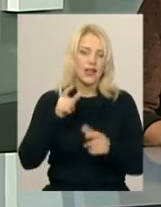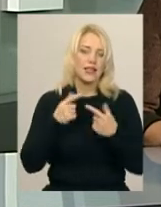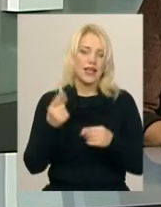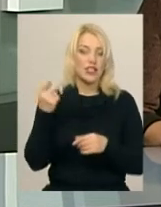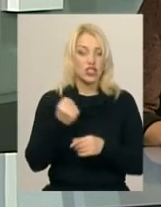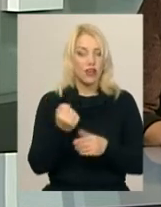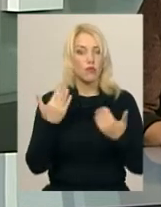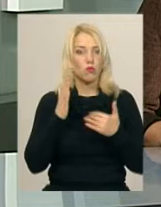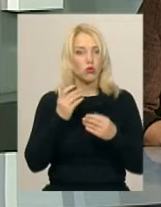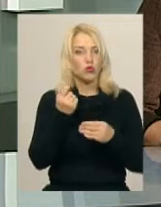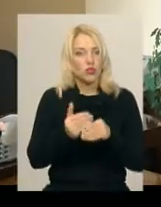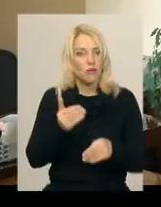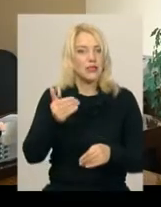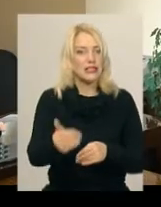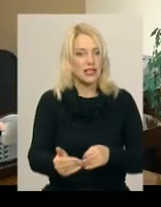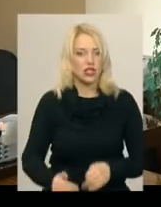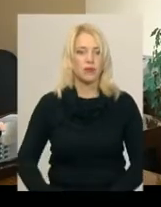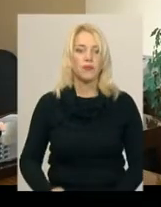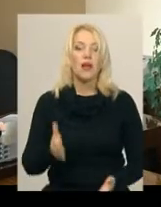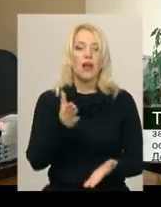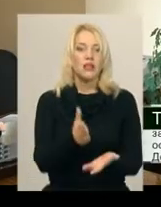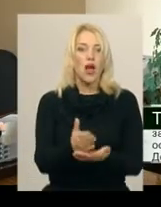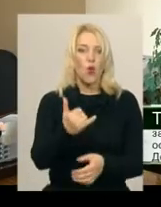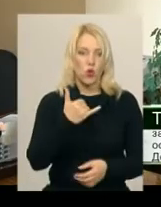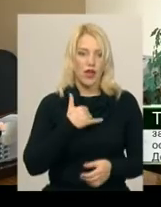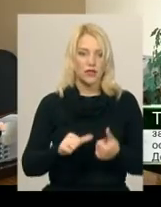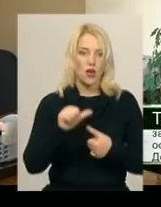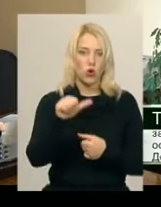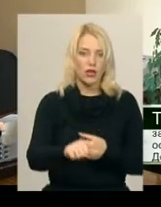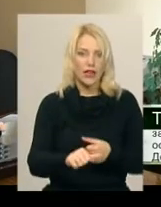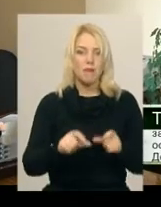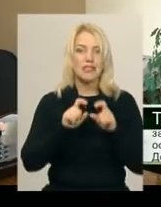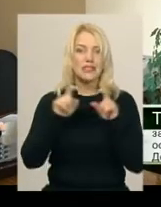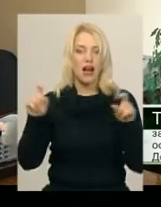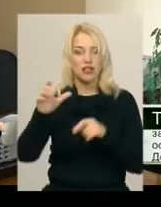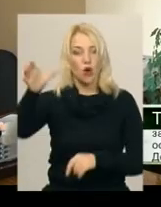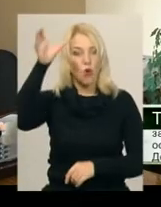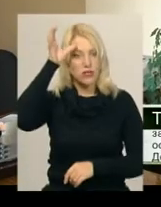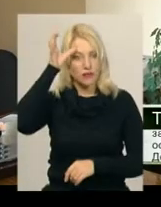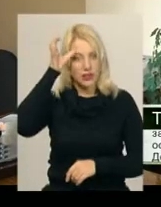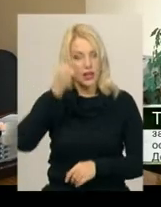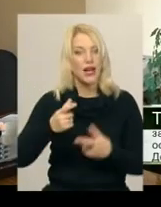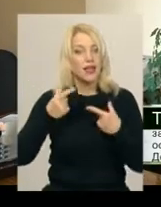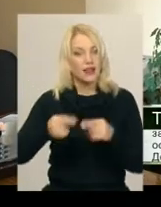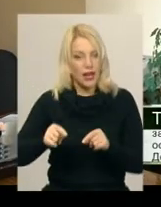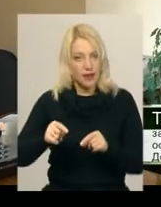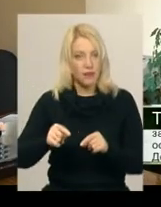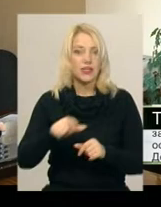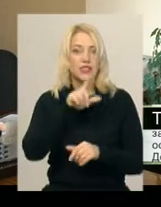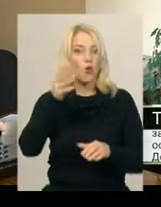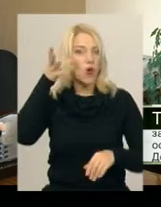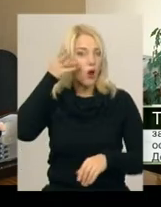розпочнеться пізніше. Є у нас окремі заклади освіти, де з